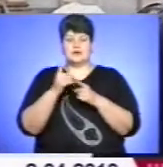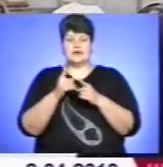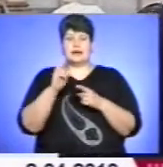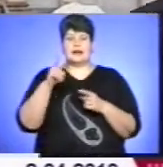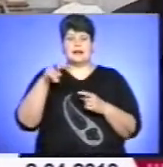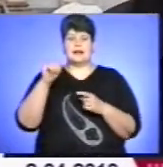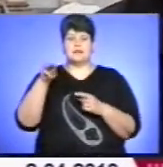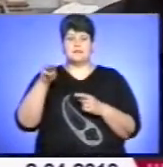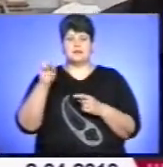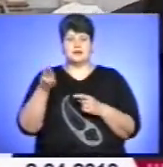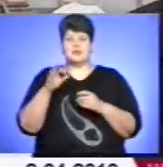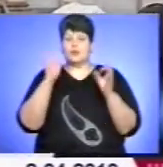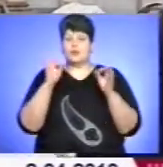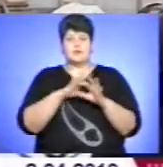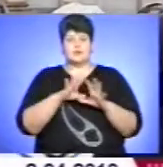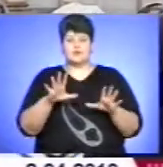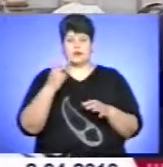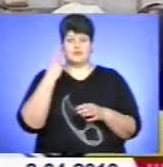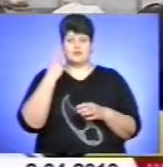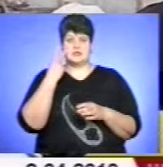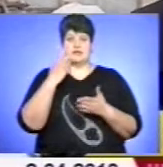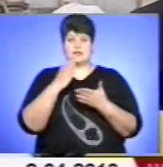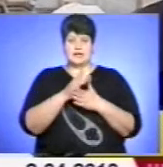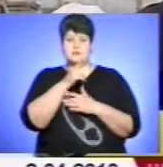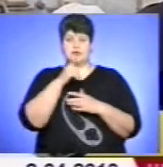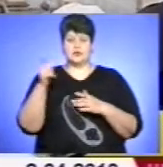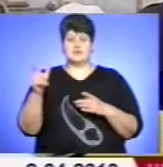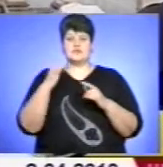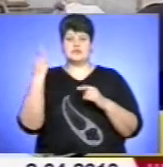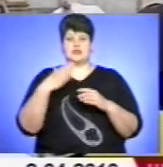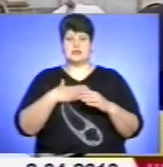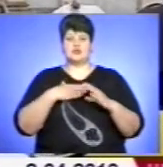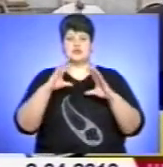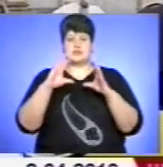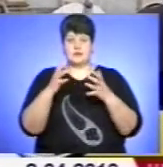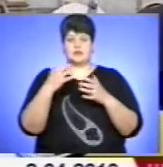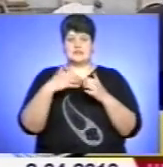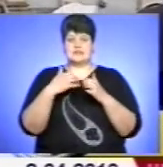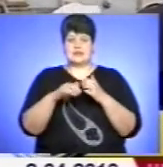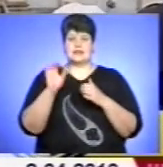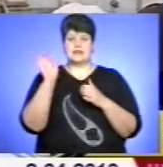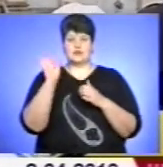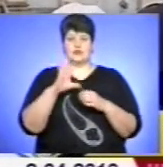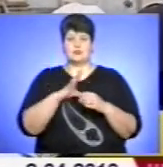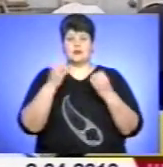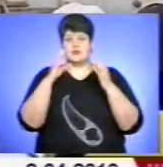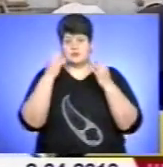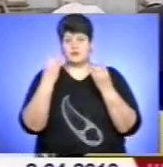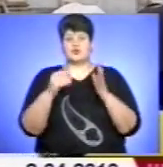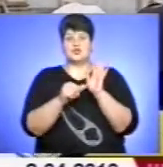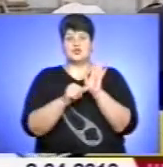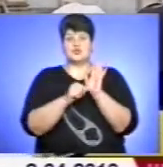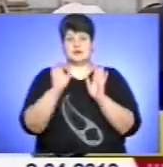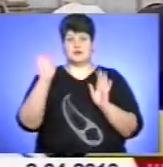ніколи не буває постійний. Були періоди в історії нашої землі, коли середня температура землі була всього-навсю 6 градусів. Тобто це були